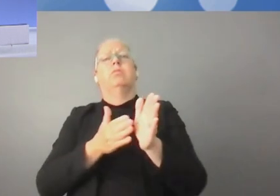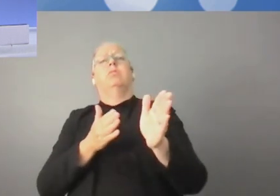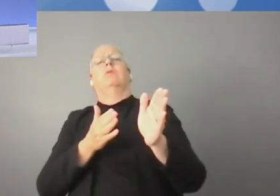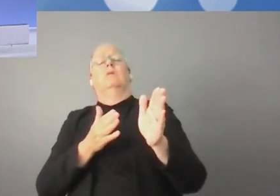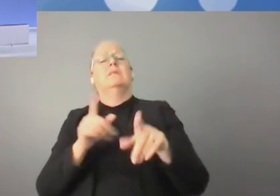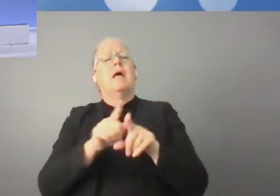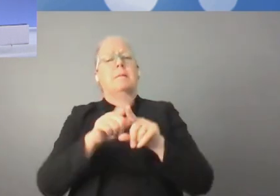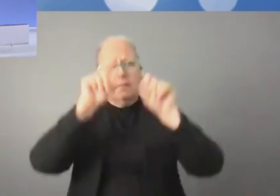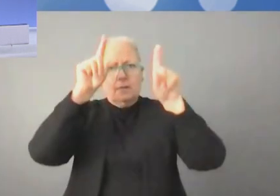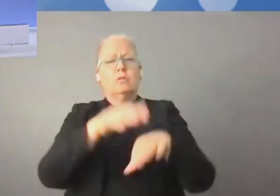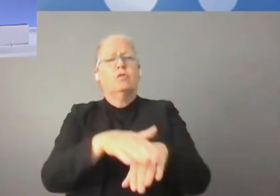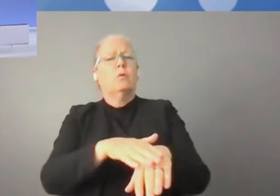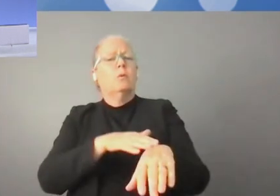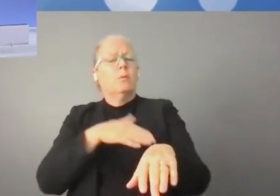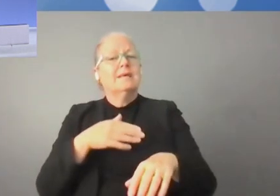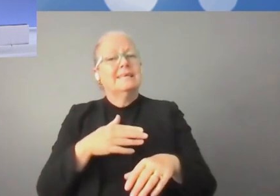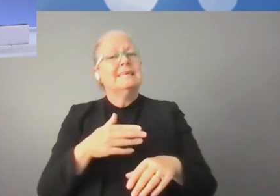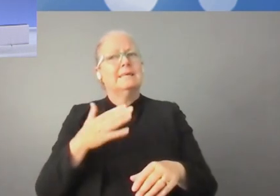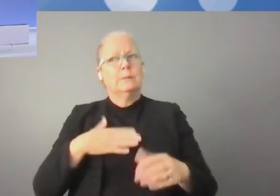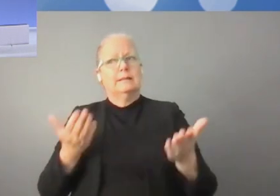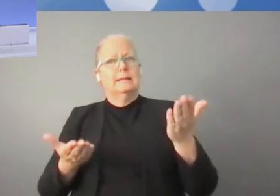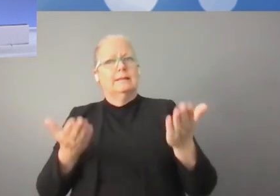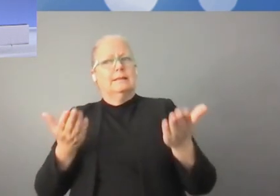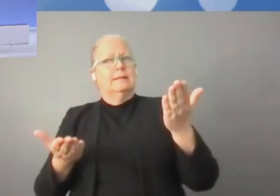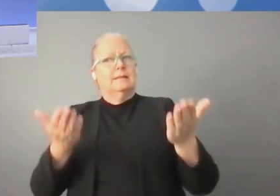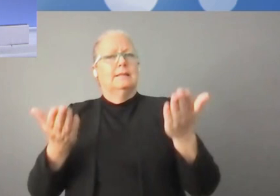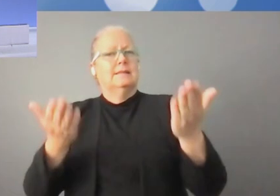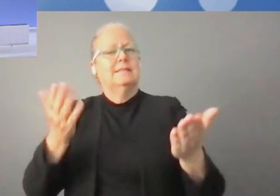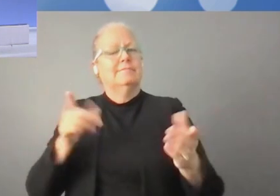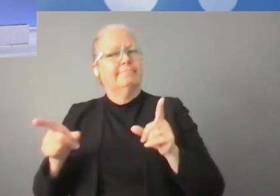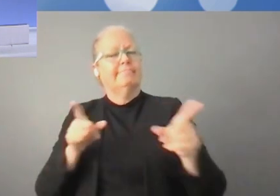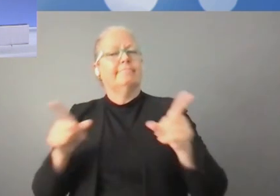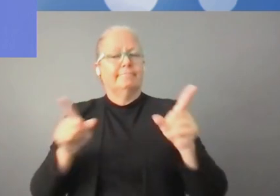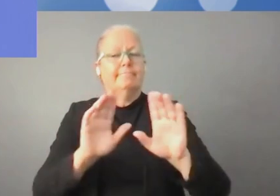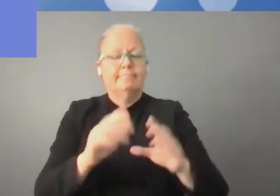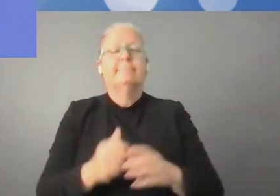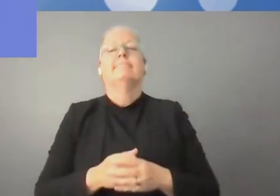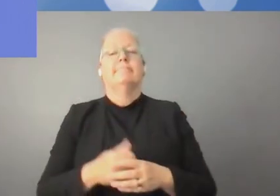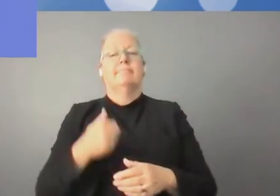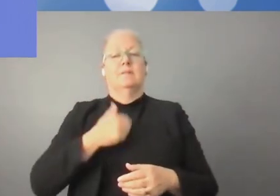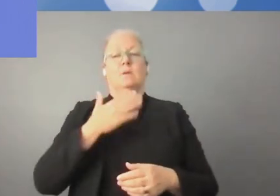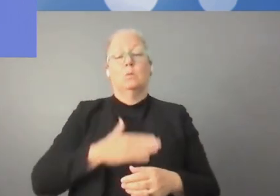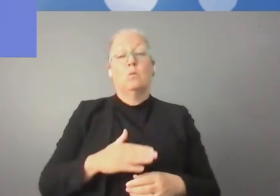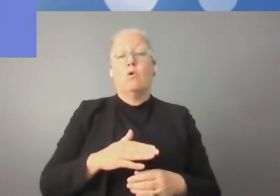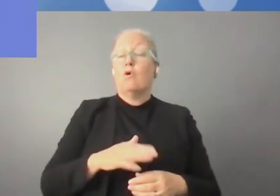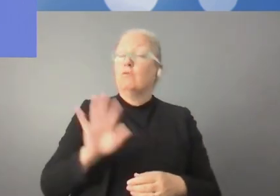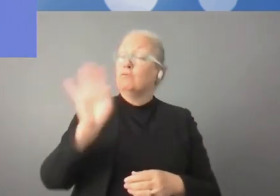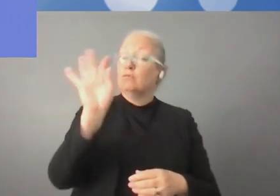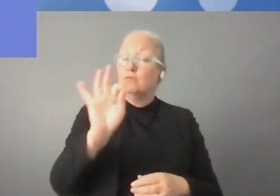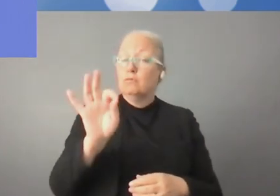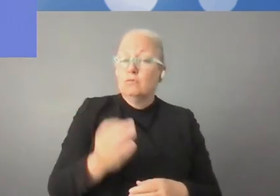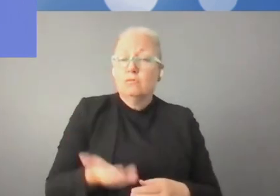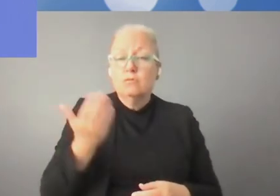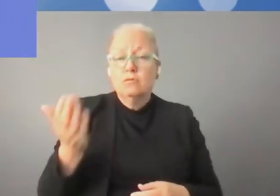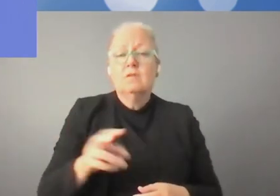ce qui ralentirait le développement du monde numérique. Donc, il faut pondérer les deux aspects. Alors, maintenant, je demanderai la